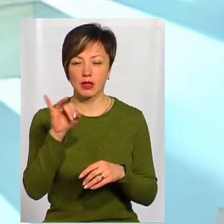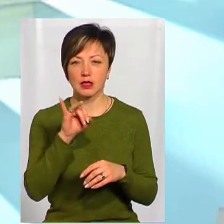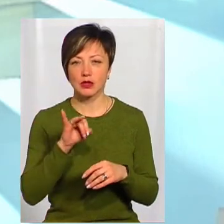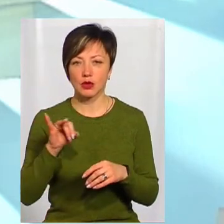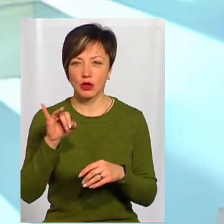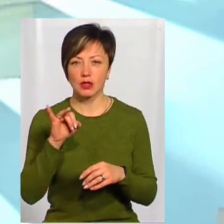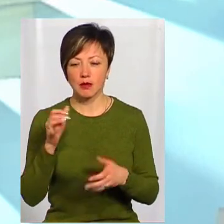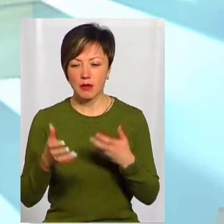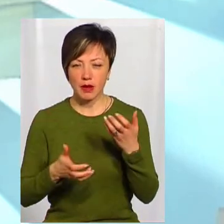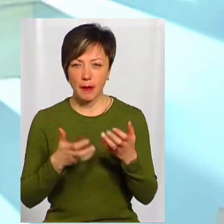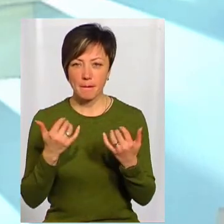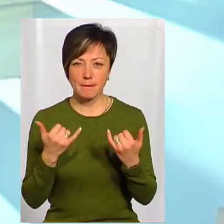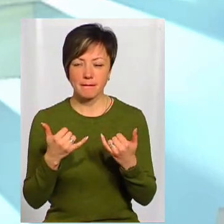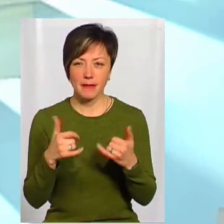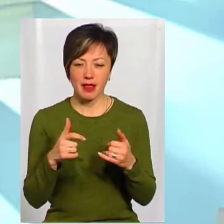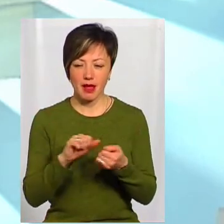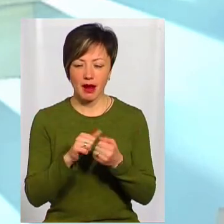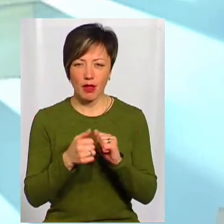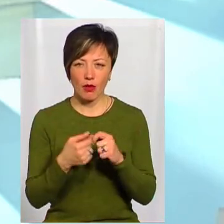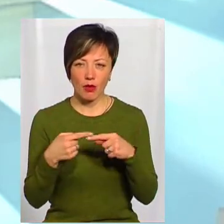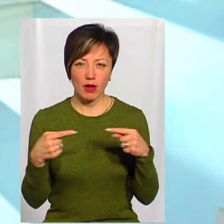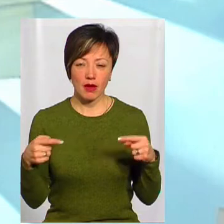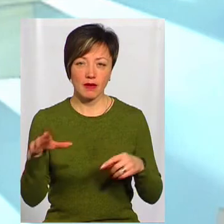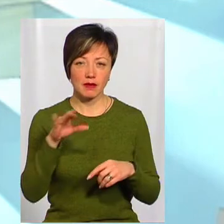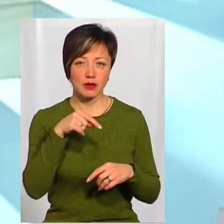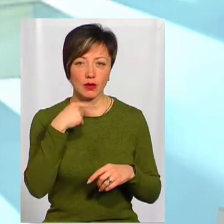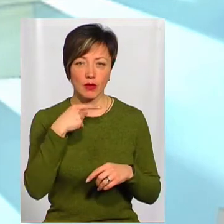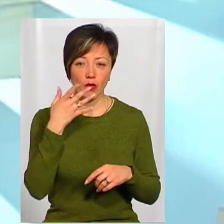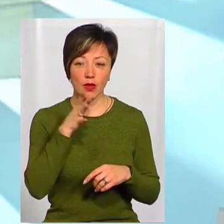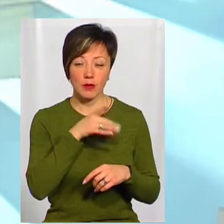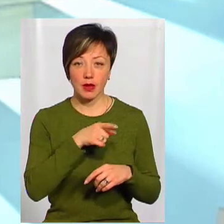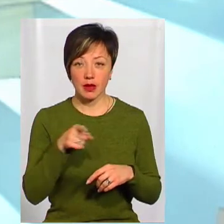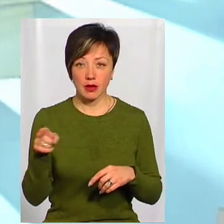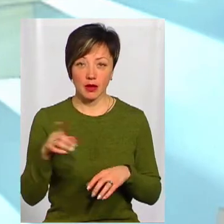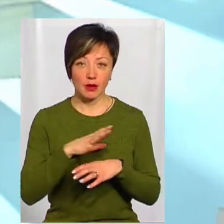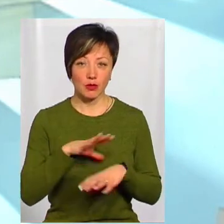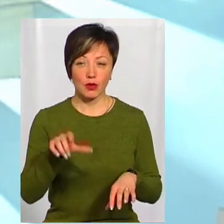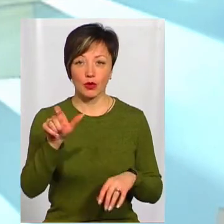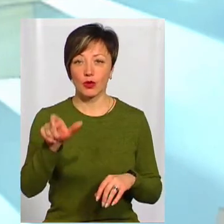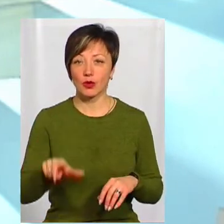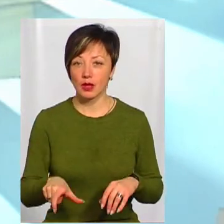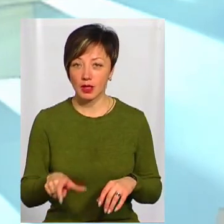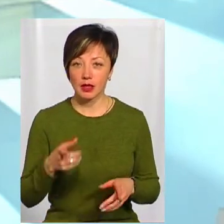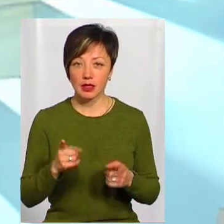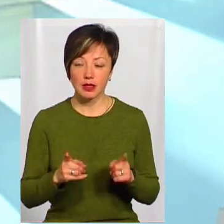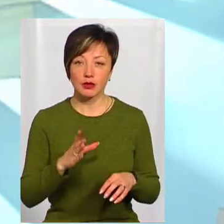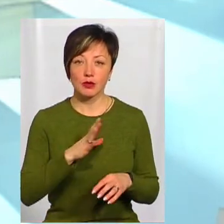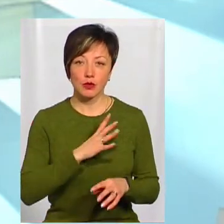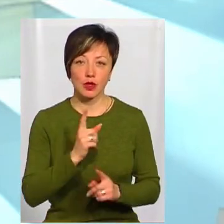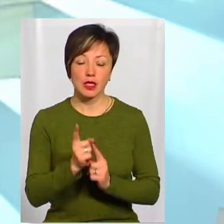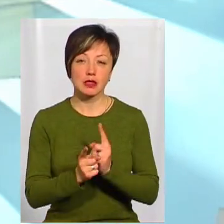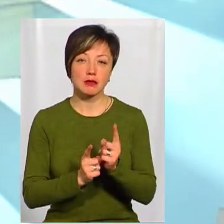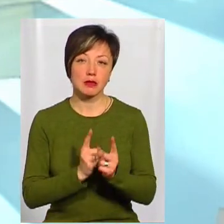геологія, паліонтологія, менерологія. І всі вони говорять до того, що навіть, як той був період, коли ще не було людини, дійсно, були